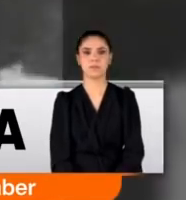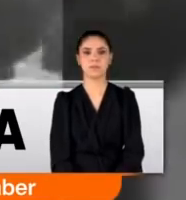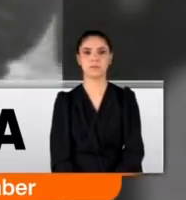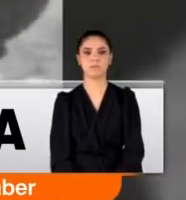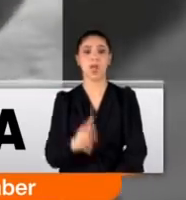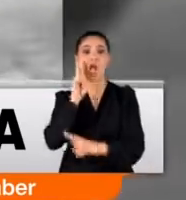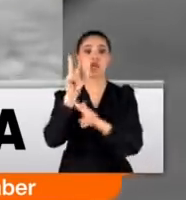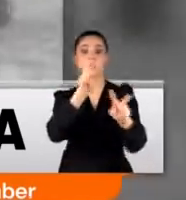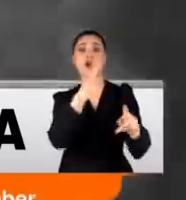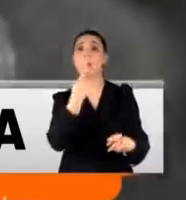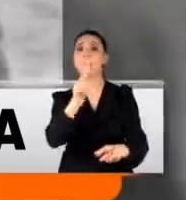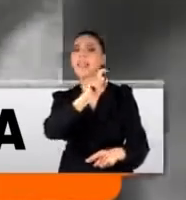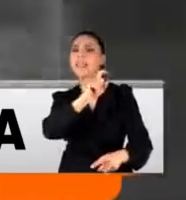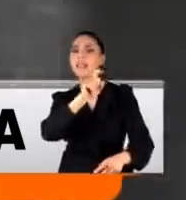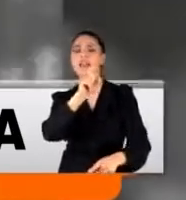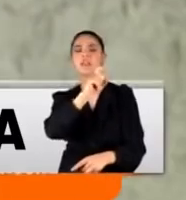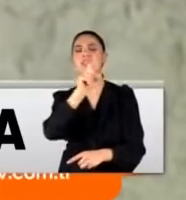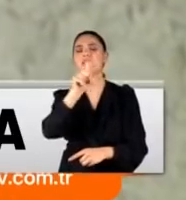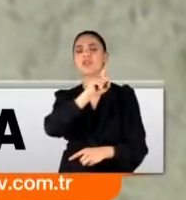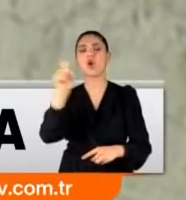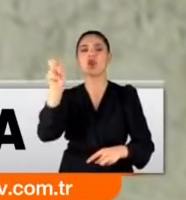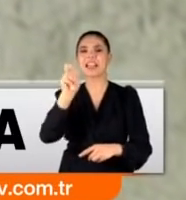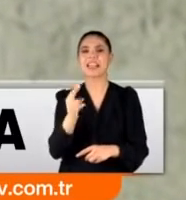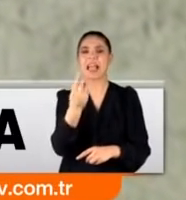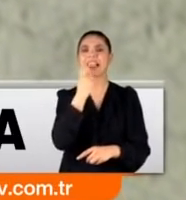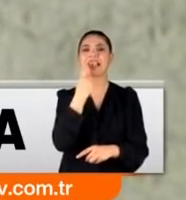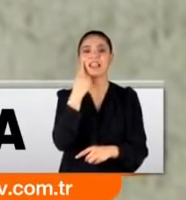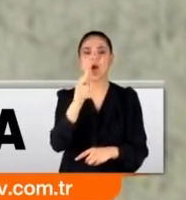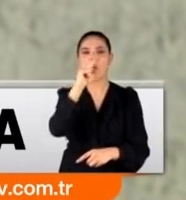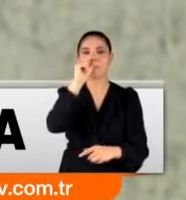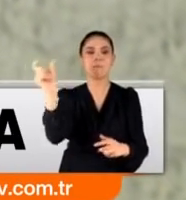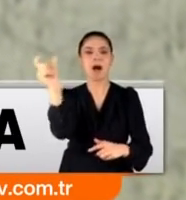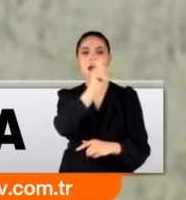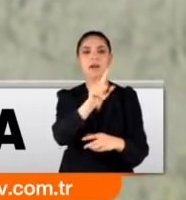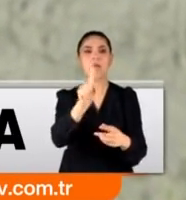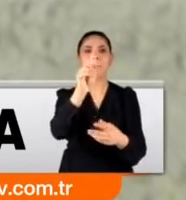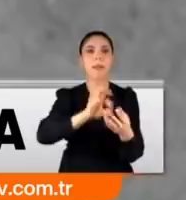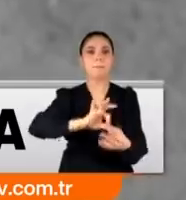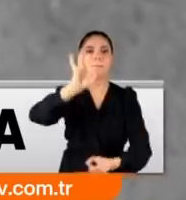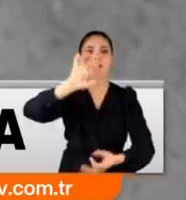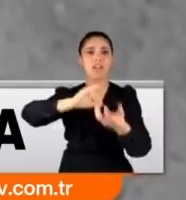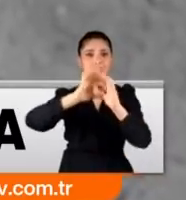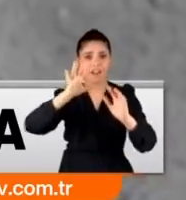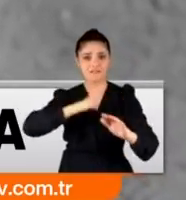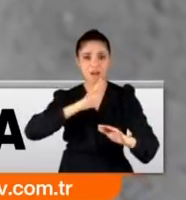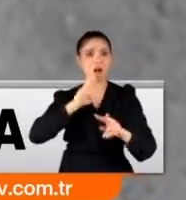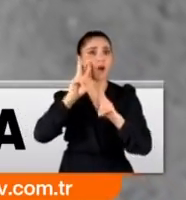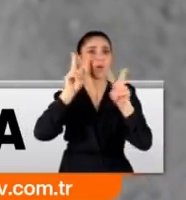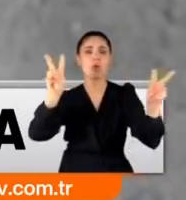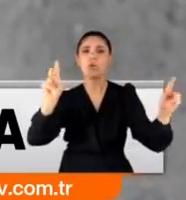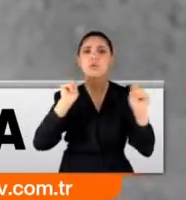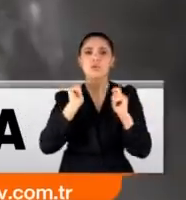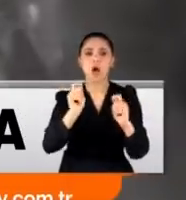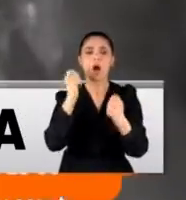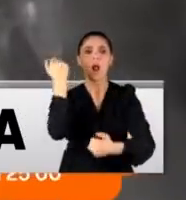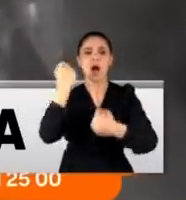Görüntüler 1987 yılından Mart ayında İstanbul'da kar kalınlığı bir metreye ulaşmıştı. Göz gözü görmüyordu,